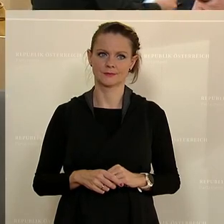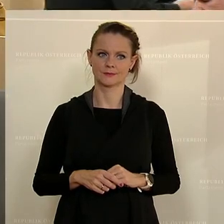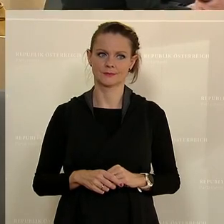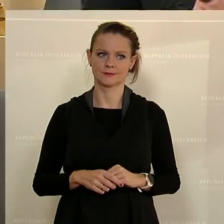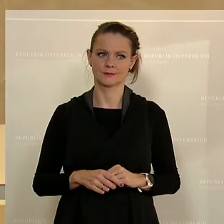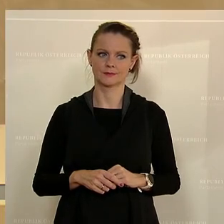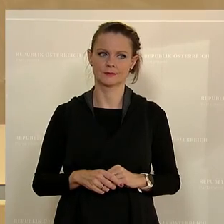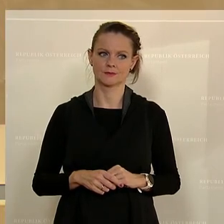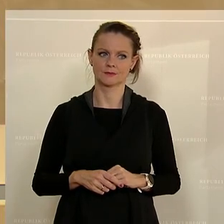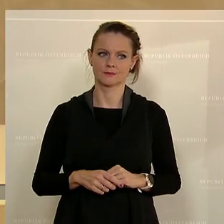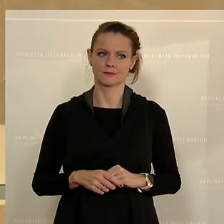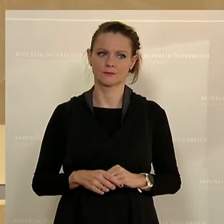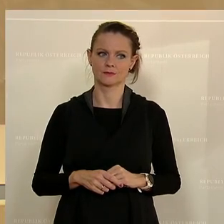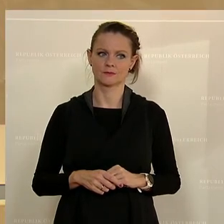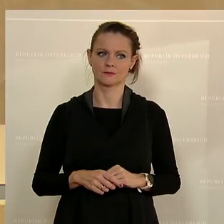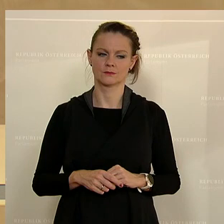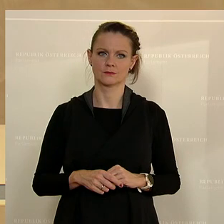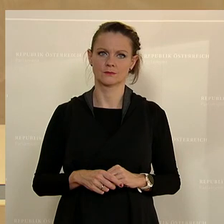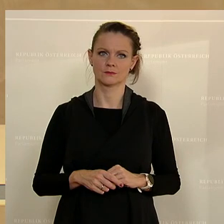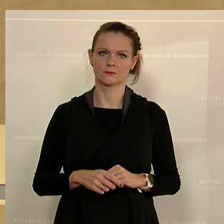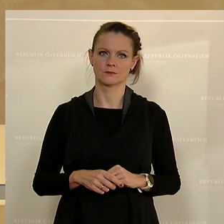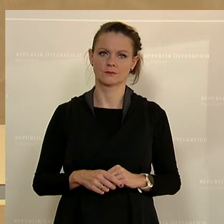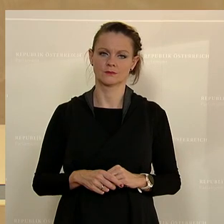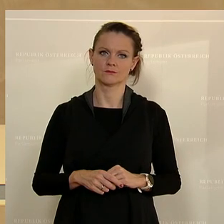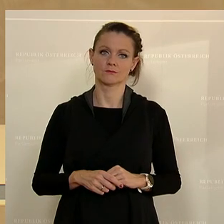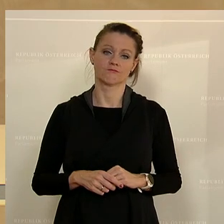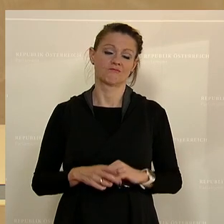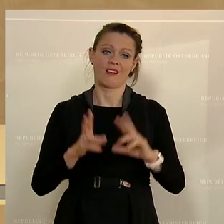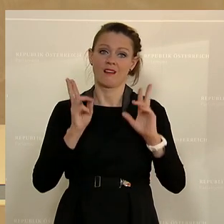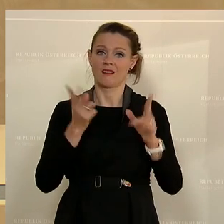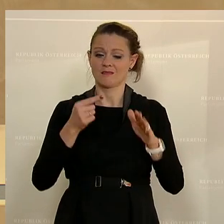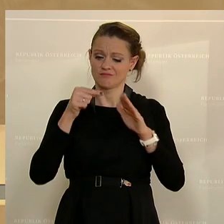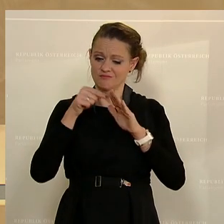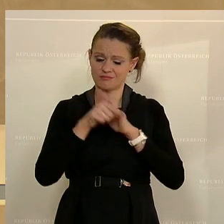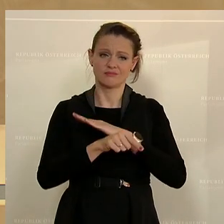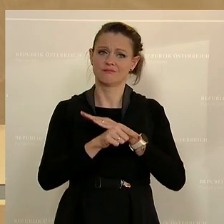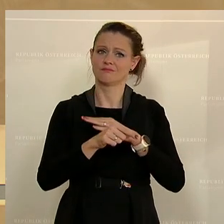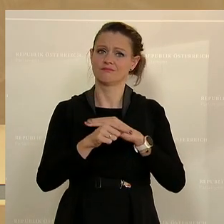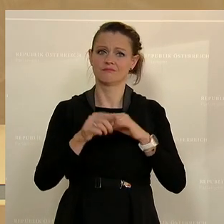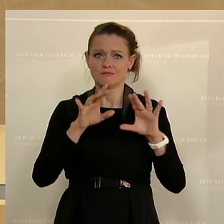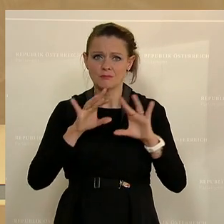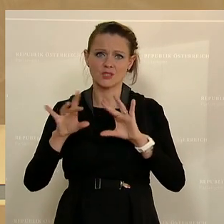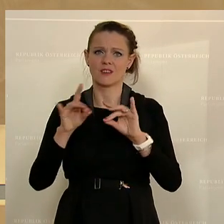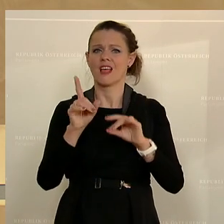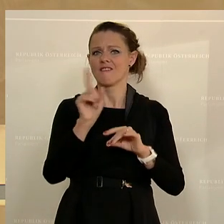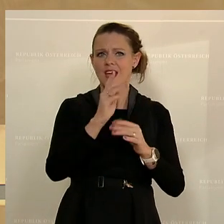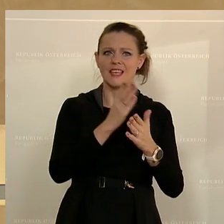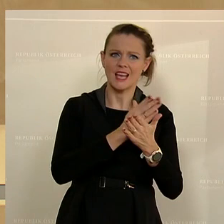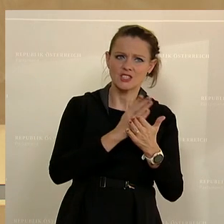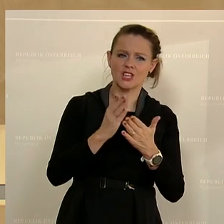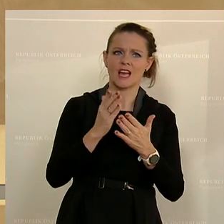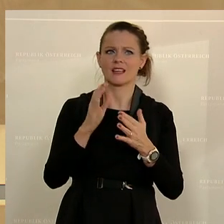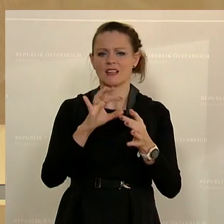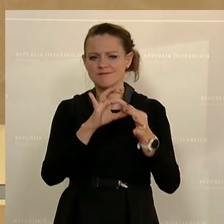Wir können uns hier wirklich im Detail damit befassen, welche Entscheidungen in welchen Punkten immer ganz